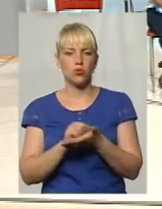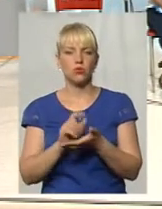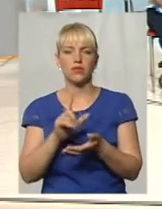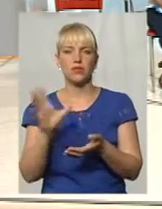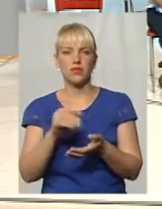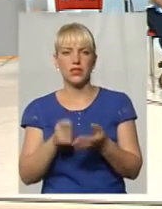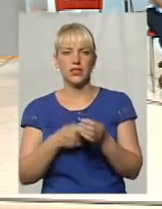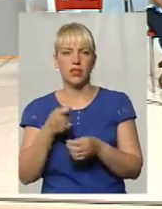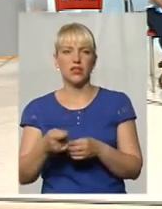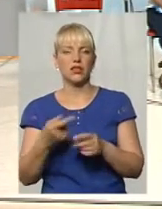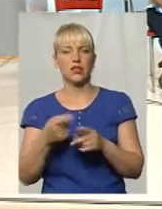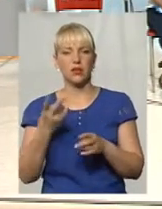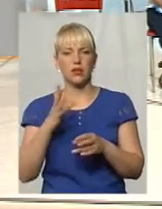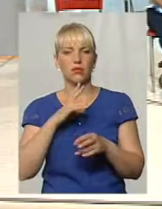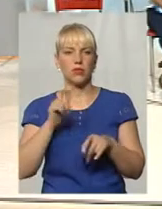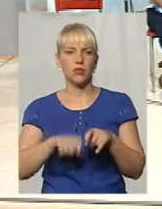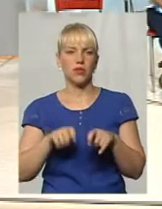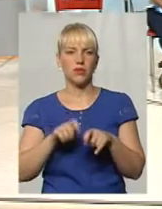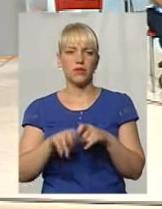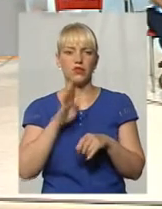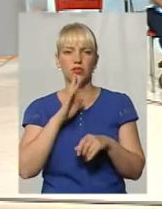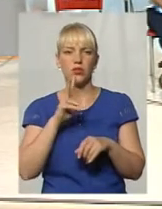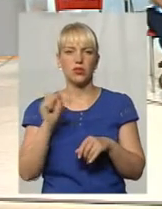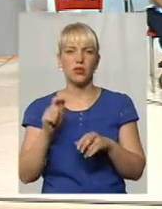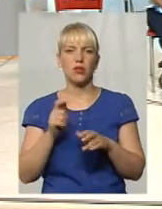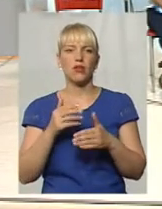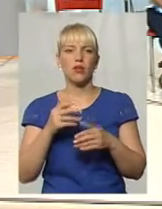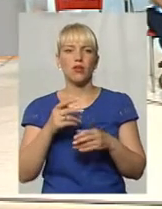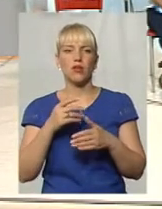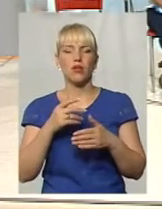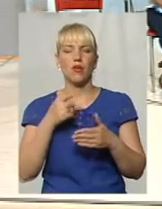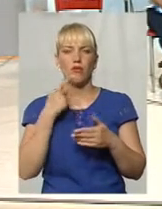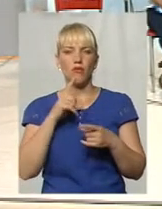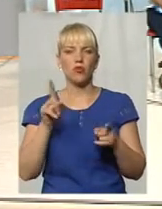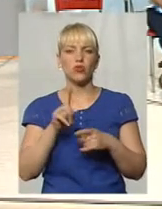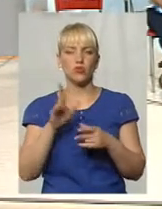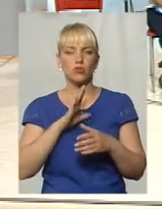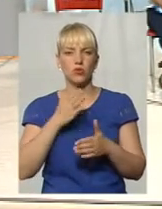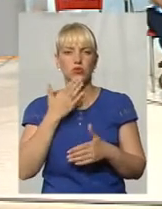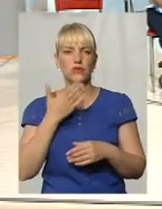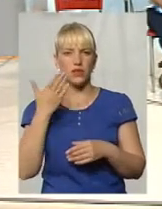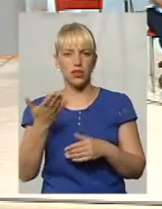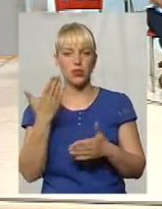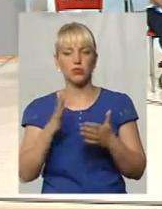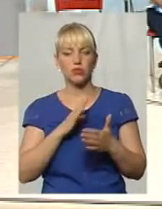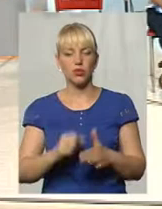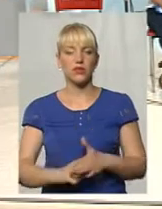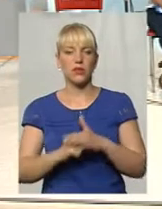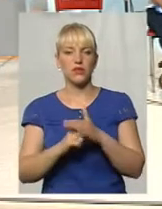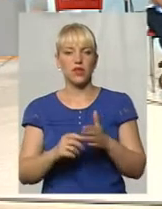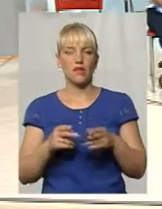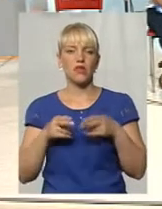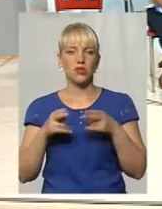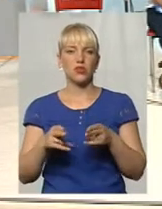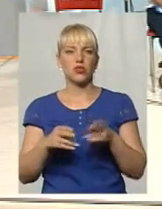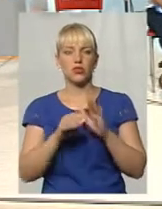Проведена перевірка по здавному зверненню. Як жінка пояснила, вона дійсно зверталася. Якщо були підстави вчинення злочину, передбачується, чи